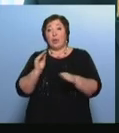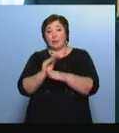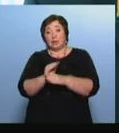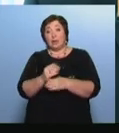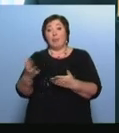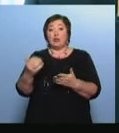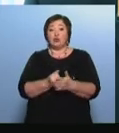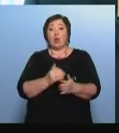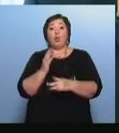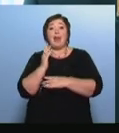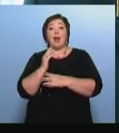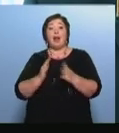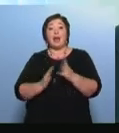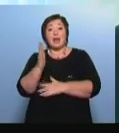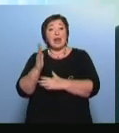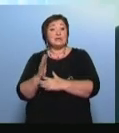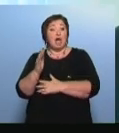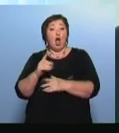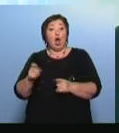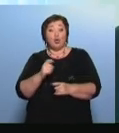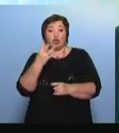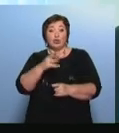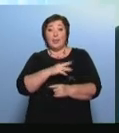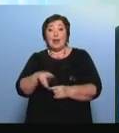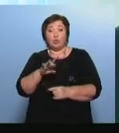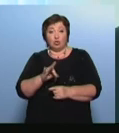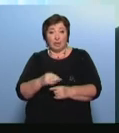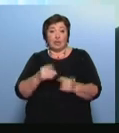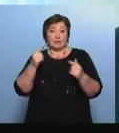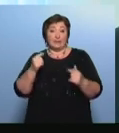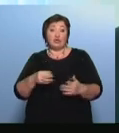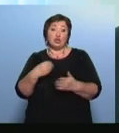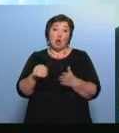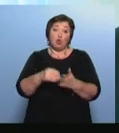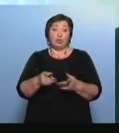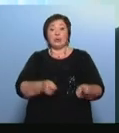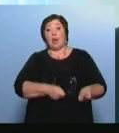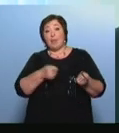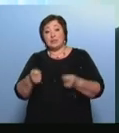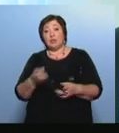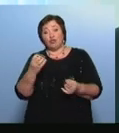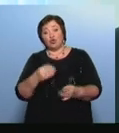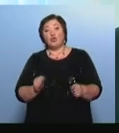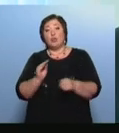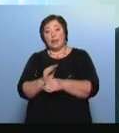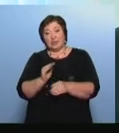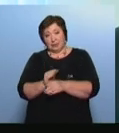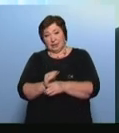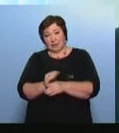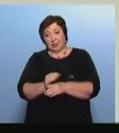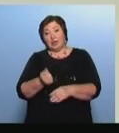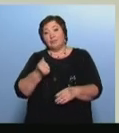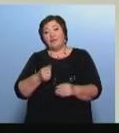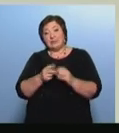Рослесхоза 34 миллиона рублей Мы размещаем уже соответствующие закупки на поставку еще дополнительных 18 единиц